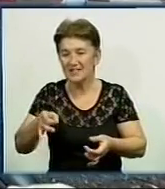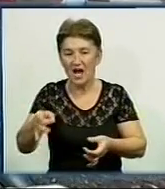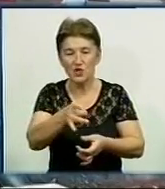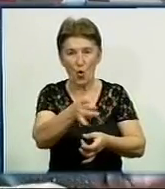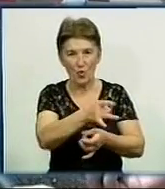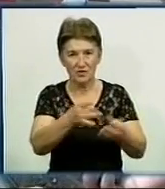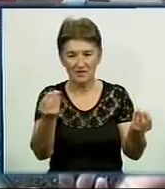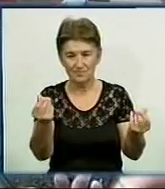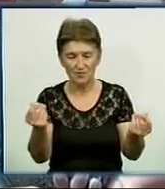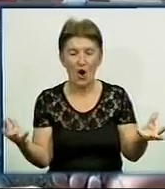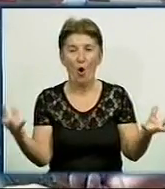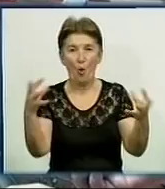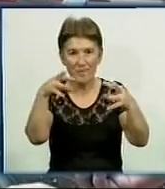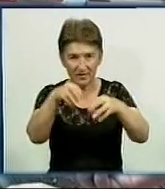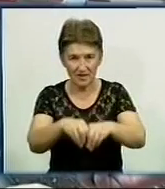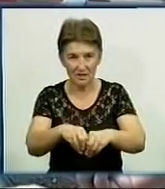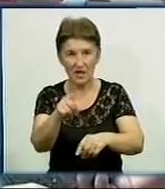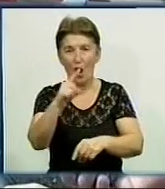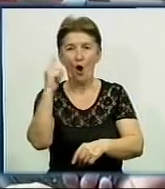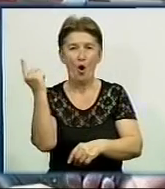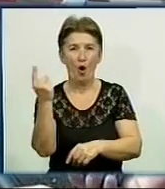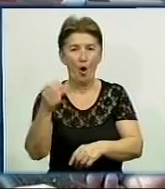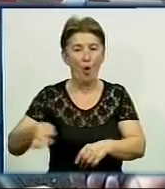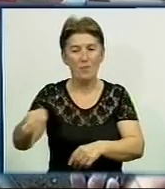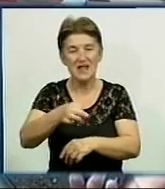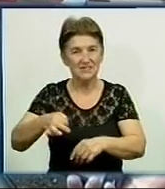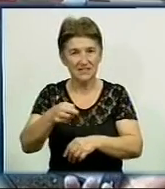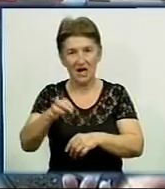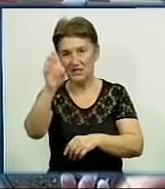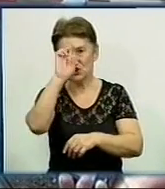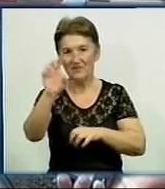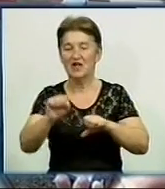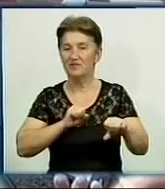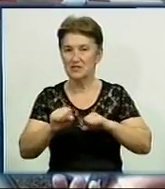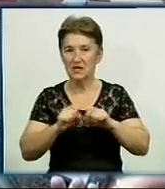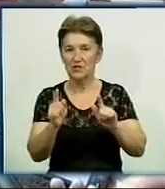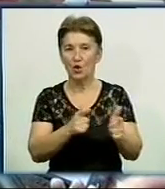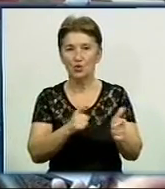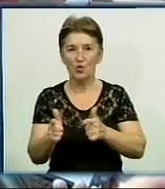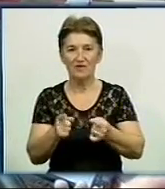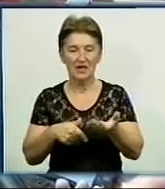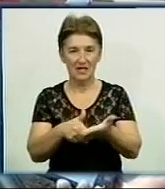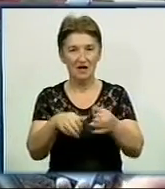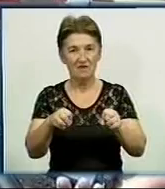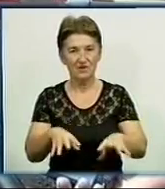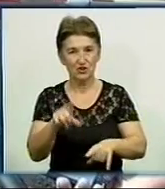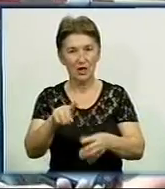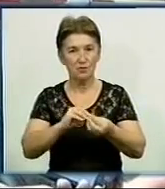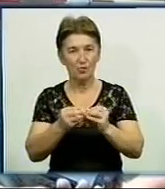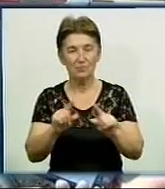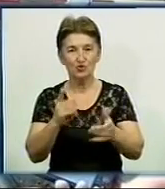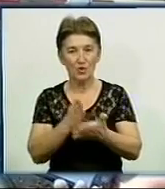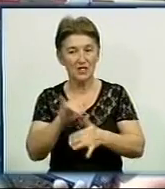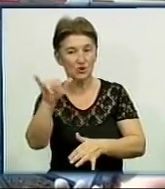Обласна державна адміністрація також готова прийняти участь в фінансуванні для того, щоб вирішити ті проблеми, які є в